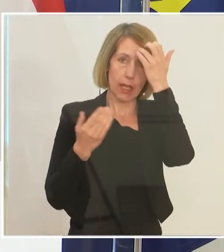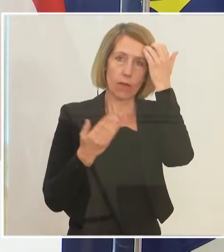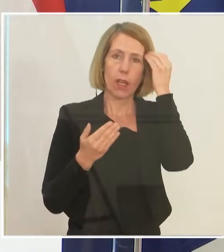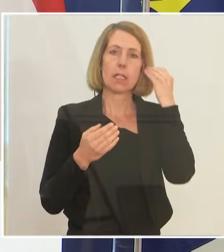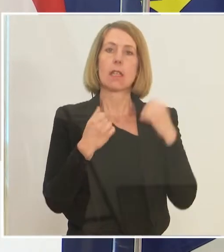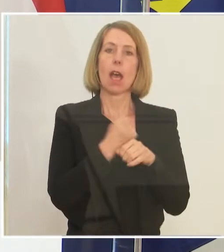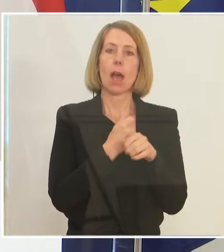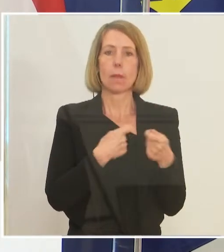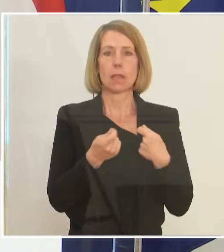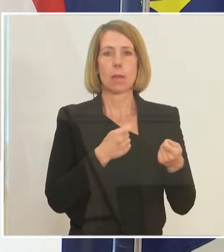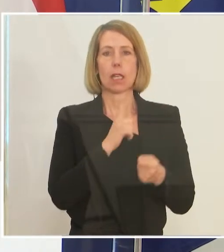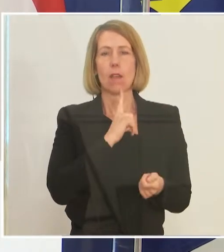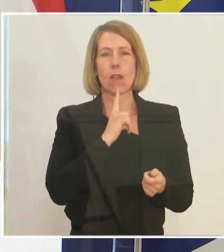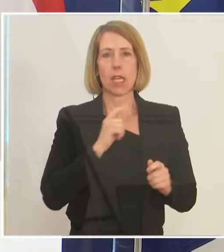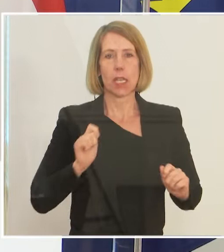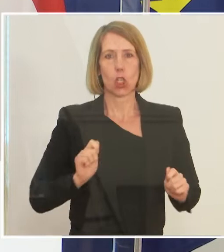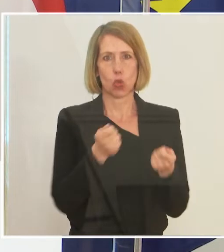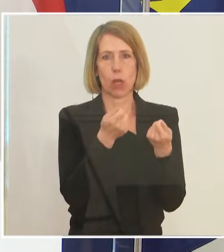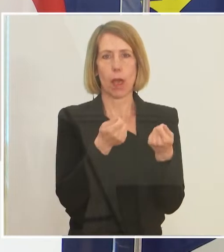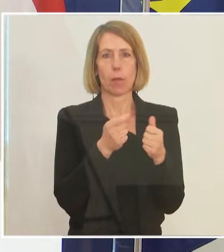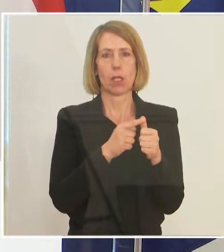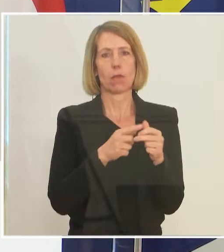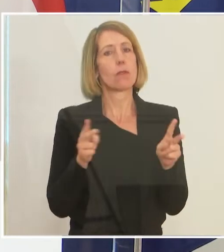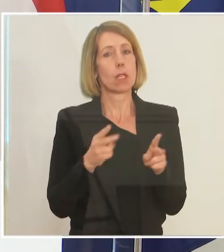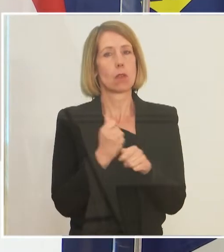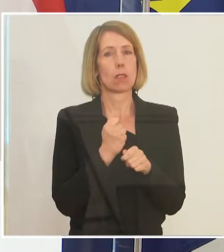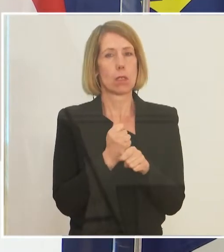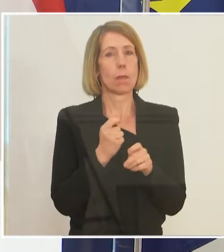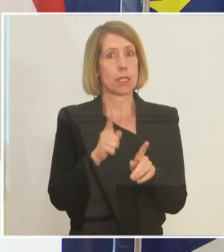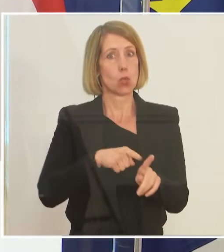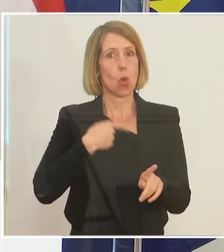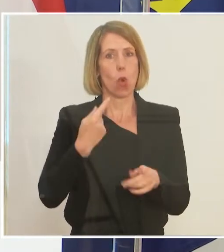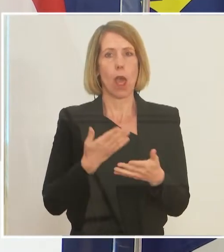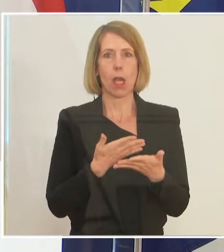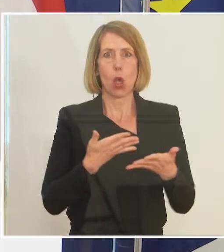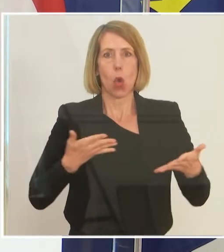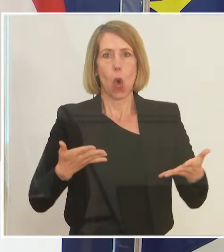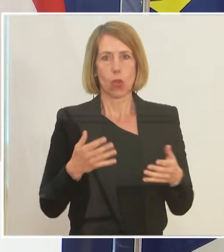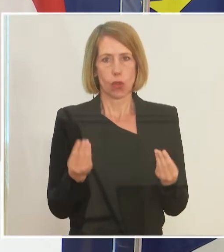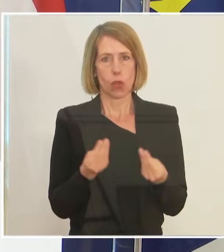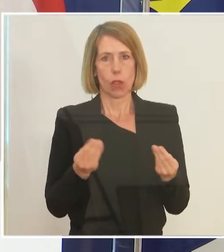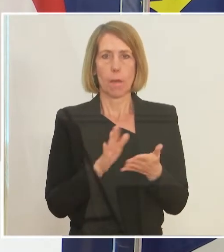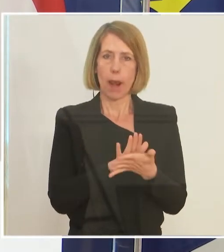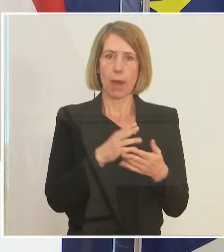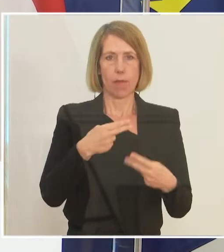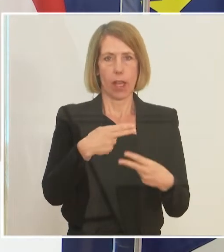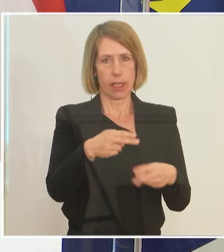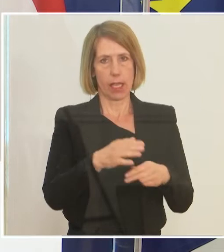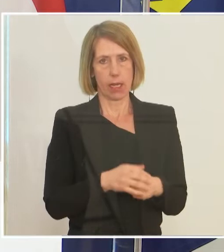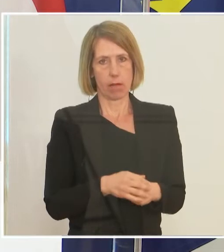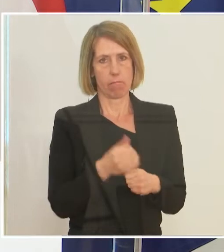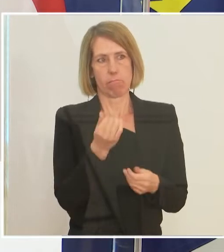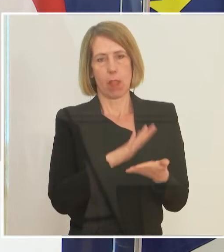weniger Dynamik, wenn die Kurzarbeit zu lange in dieser großzügigen, breitflächigen Form aufrechterhalten wird. Ganz einfaches